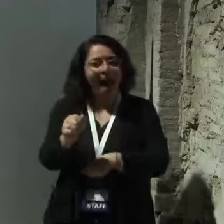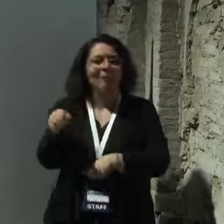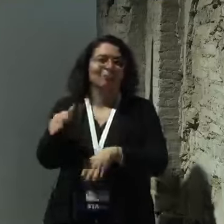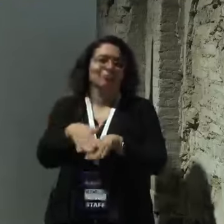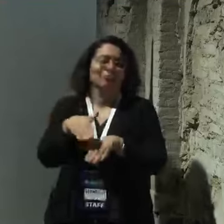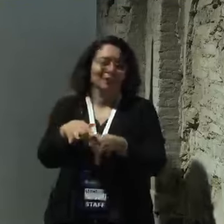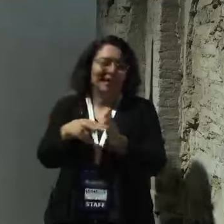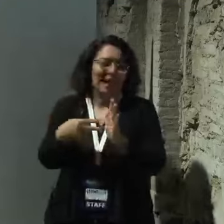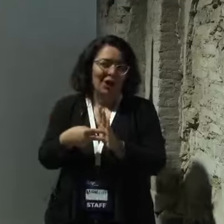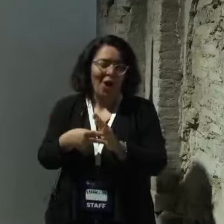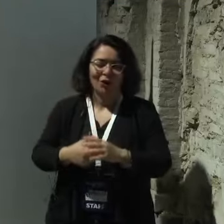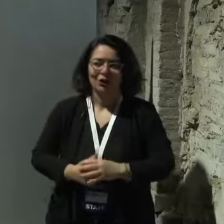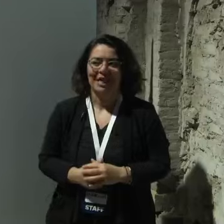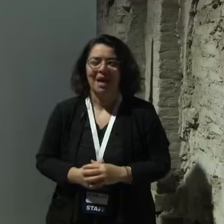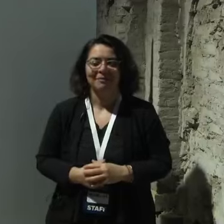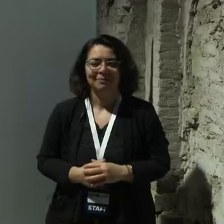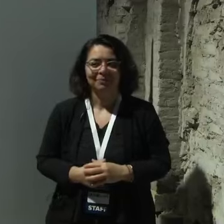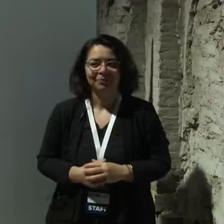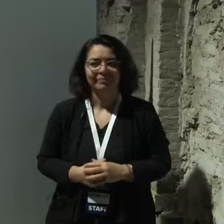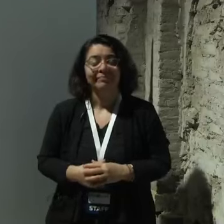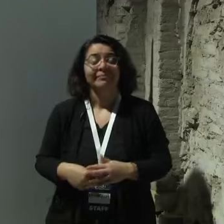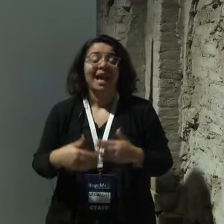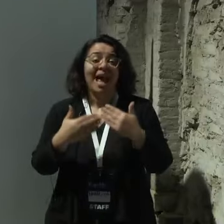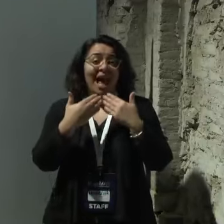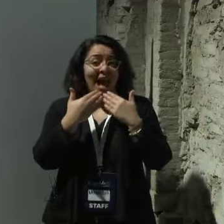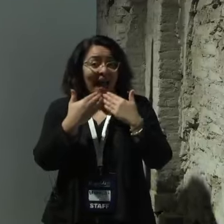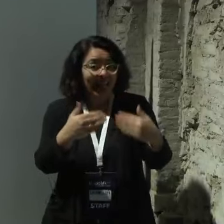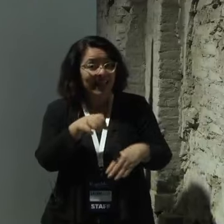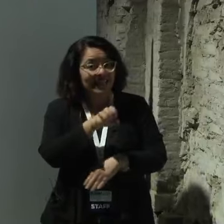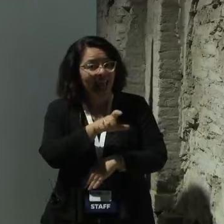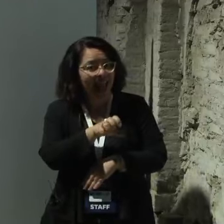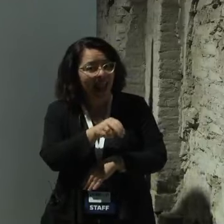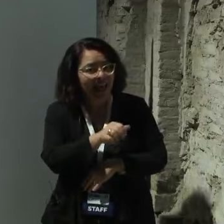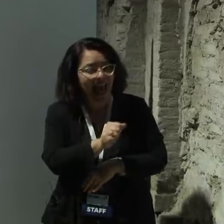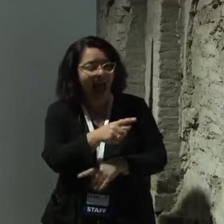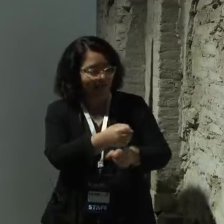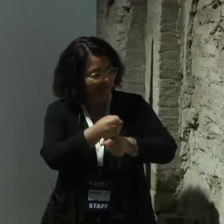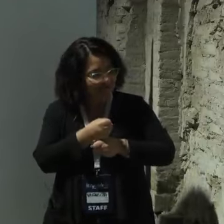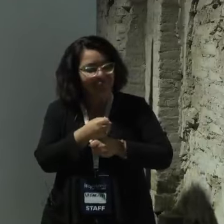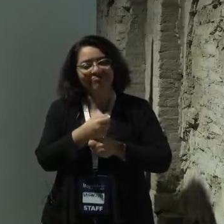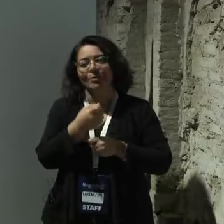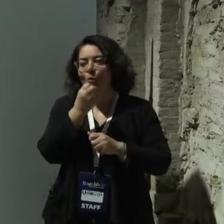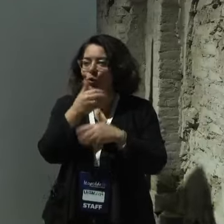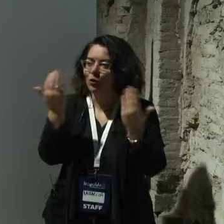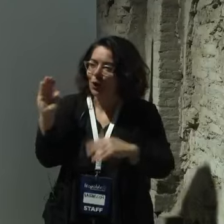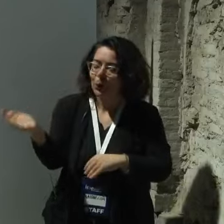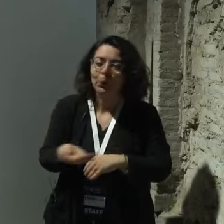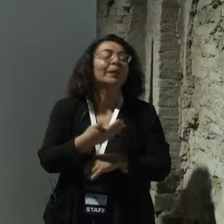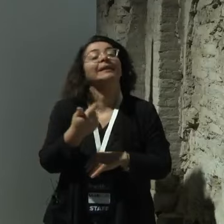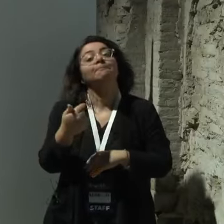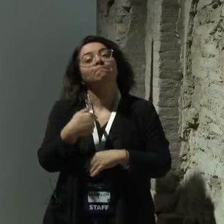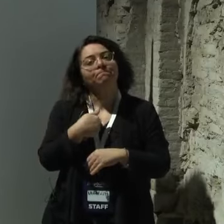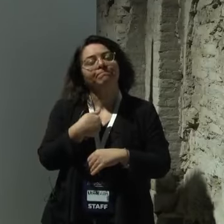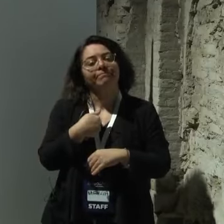si occupa Grazie Elena, grazie della parola, buongiorno a tutti ecco io sono